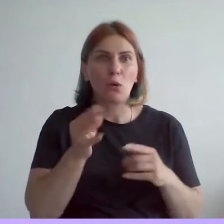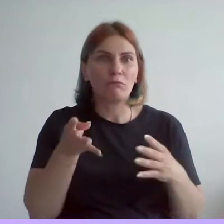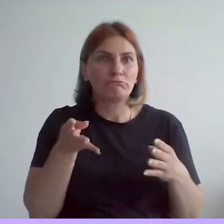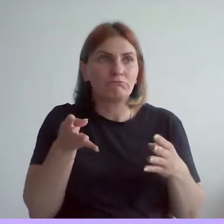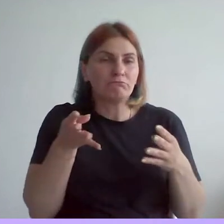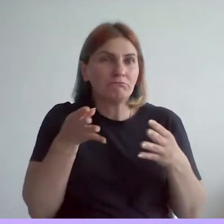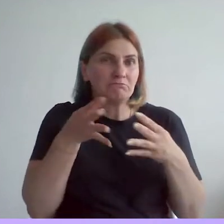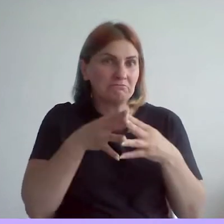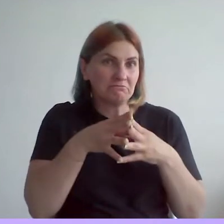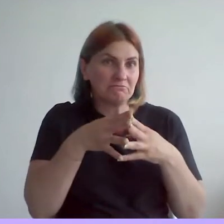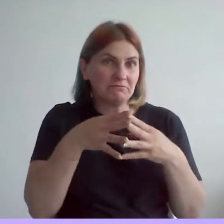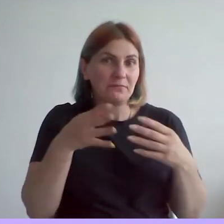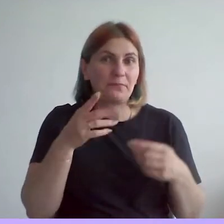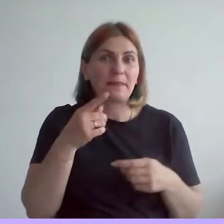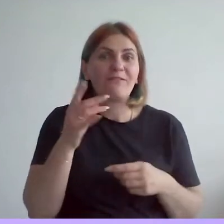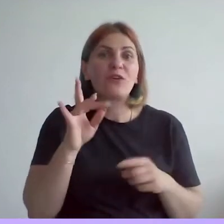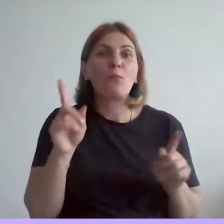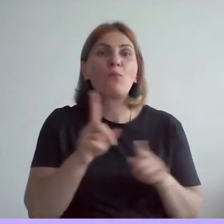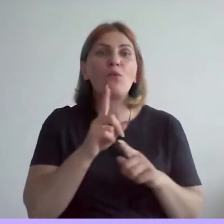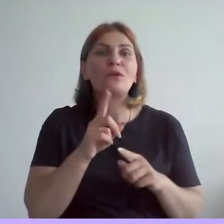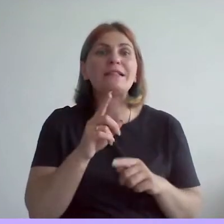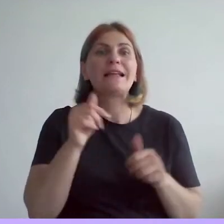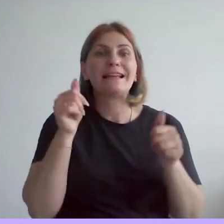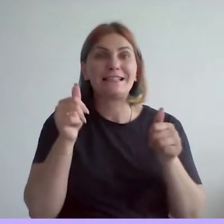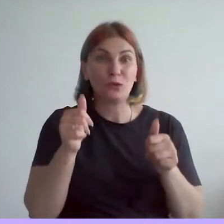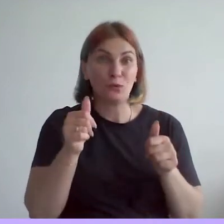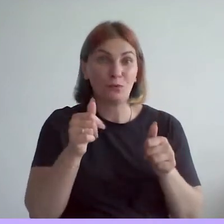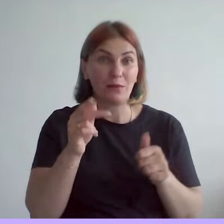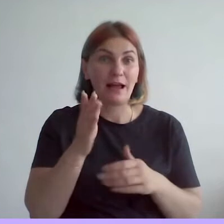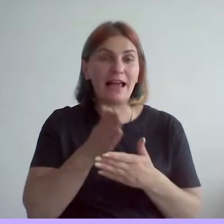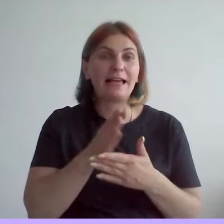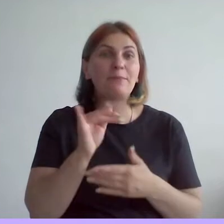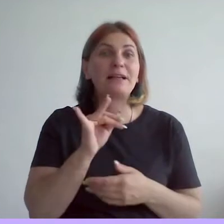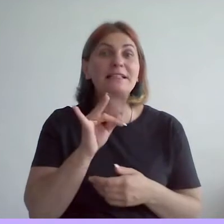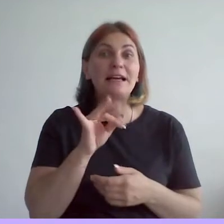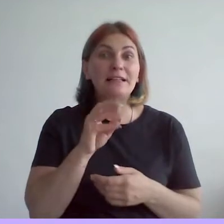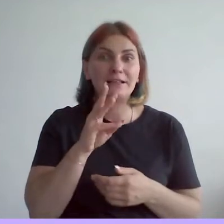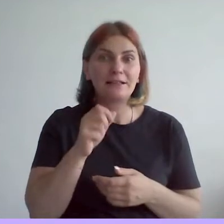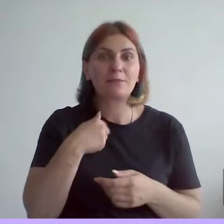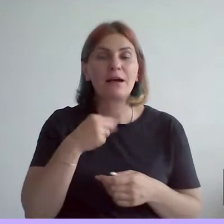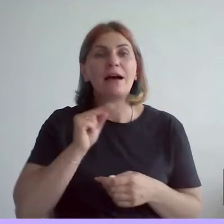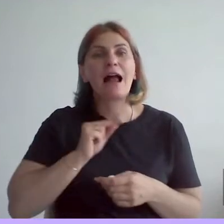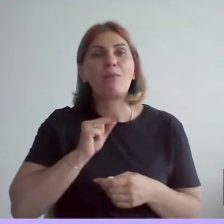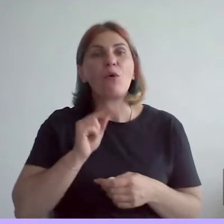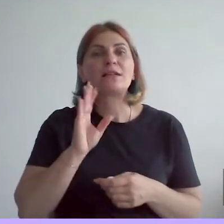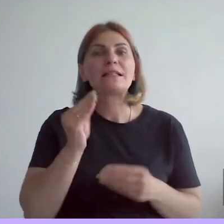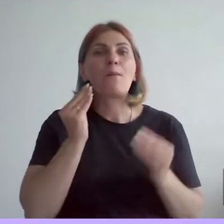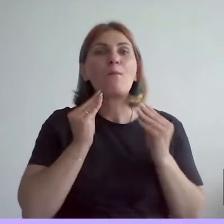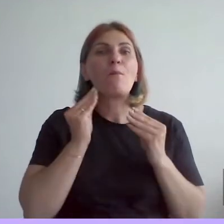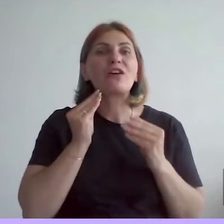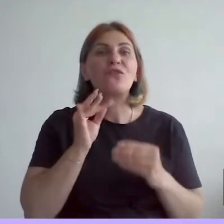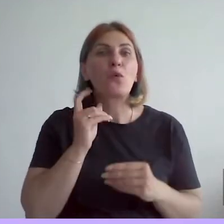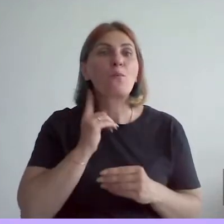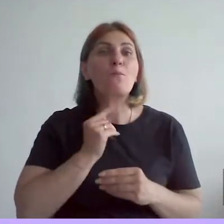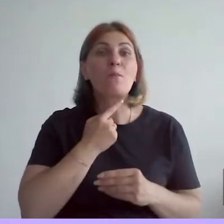Музее русского импрессионизма очень часто используем ароматы и работаем с парфюмерами для того, чтобы создать